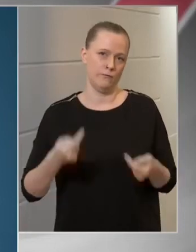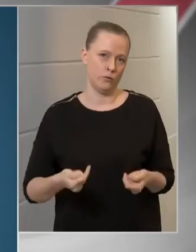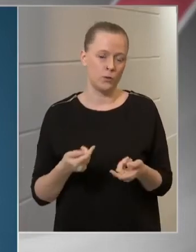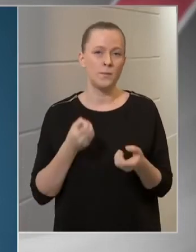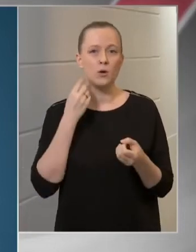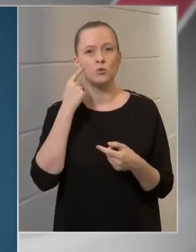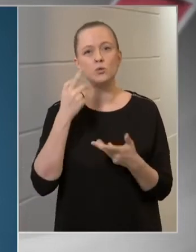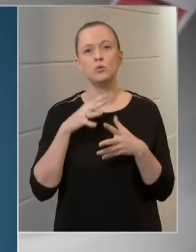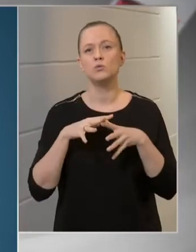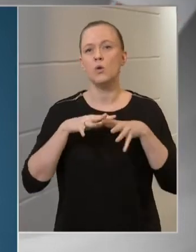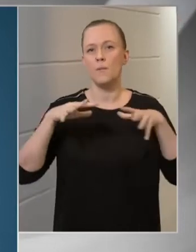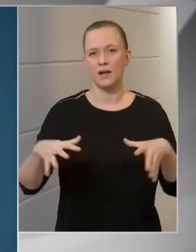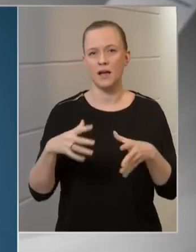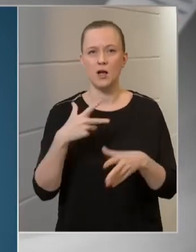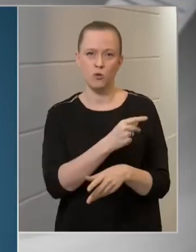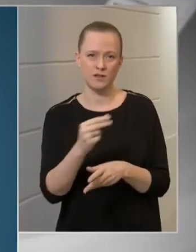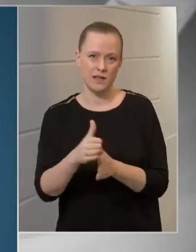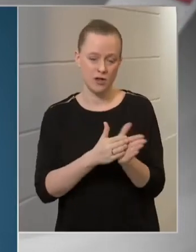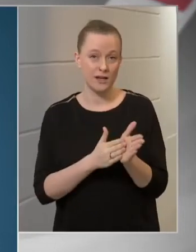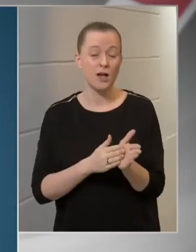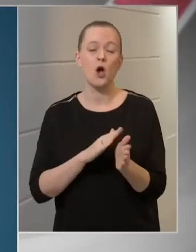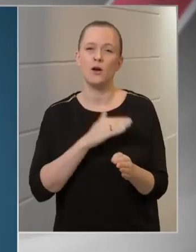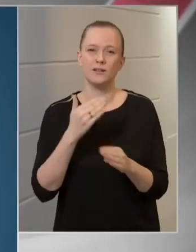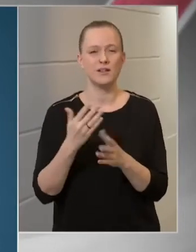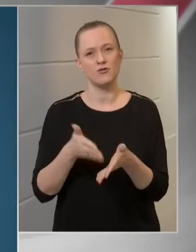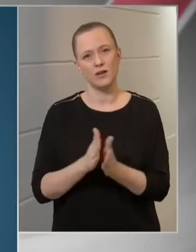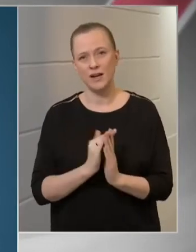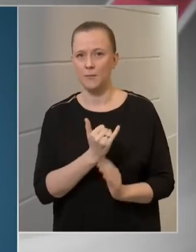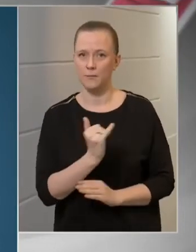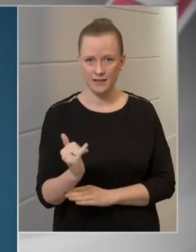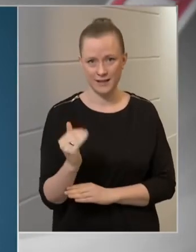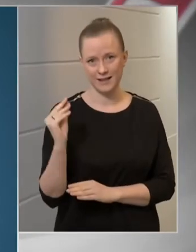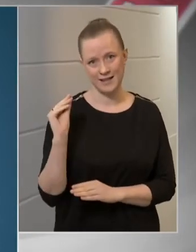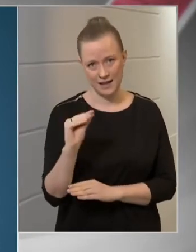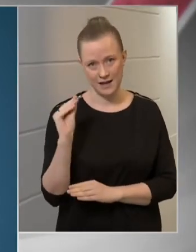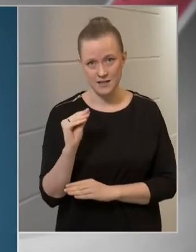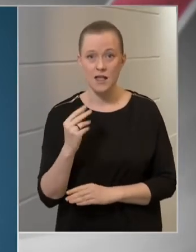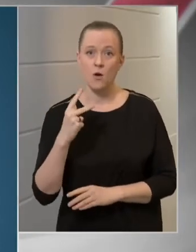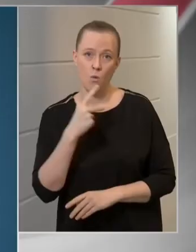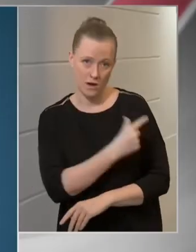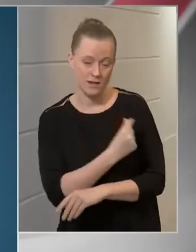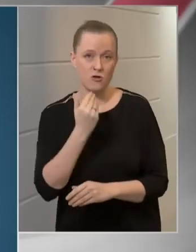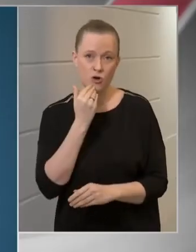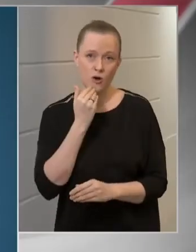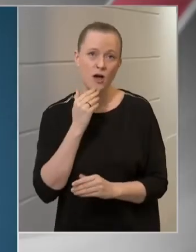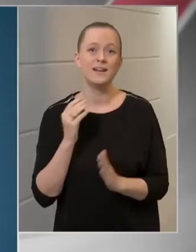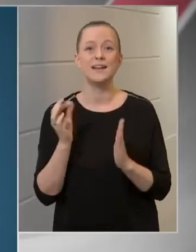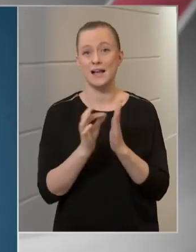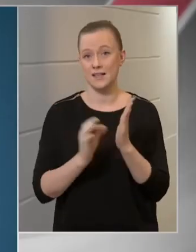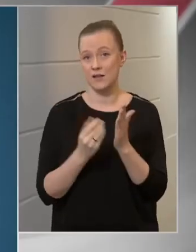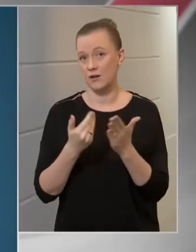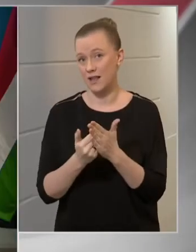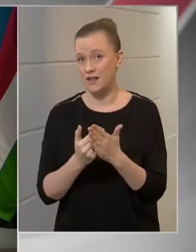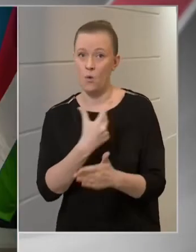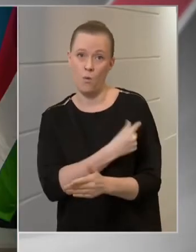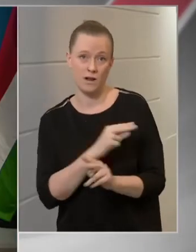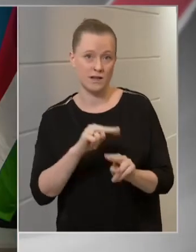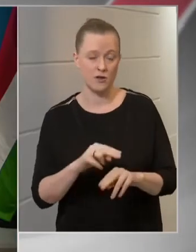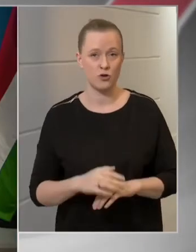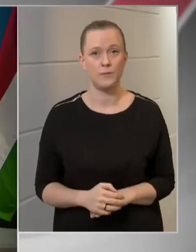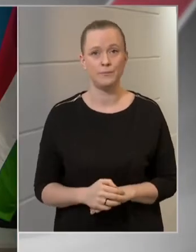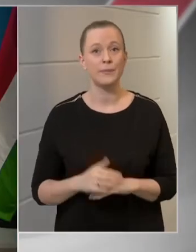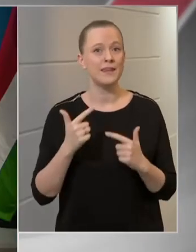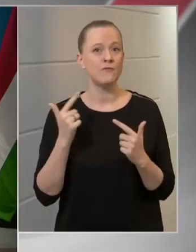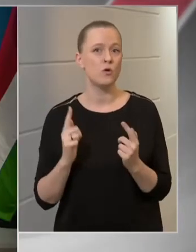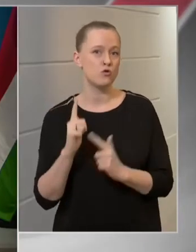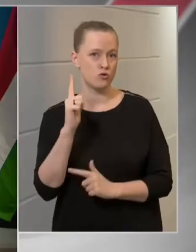oltásokat. Addig is kérem mindenki jelezze az oltás iránti igényét és regisztráljanak az oltásra. Az